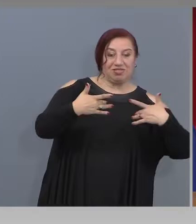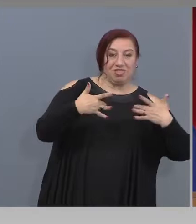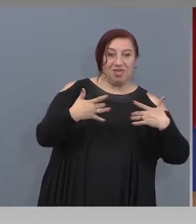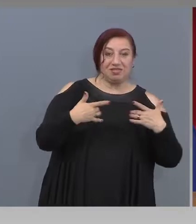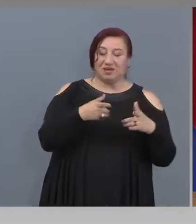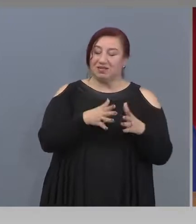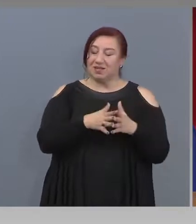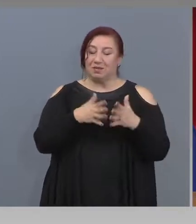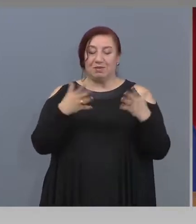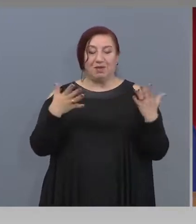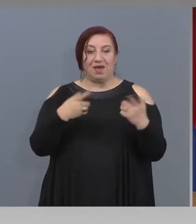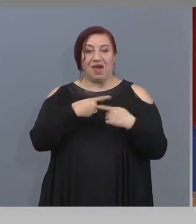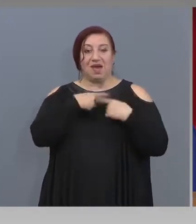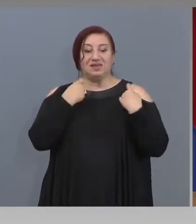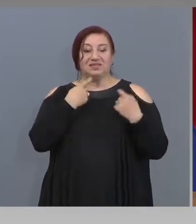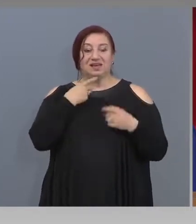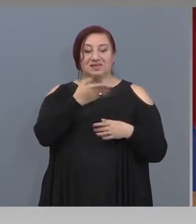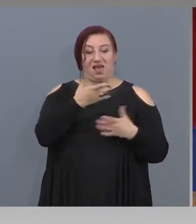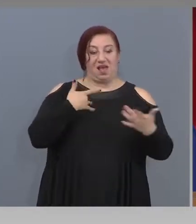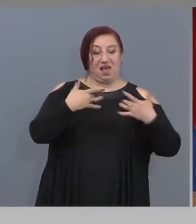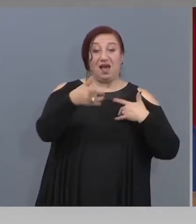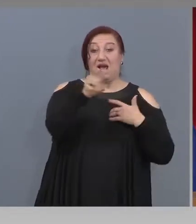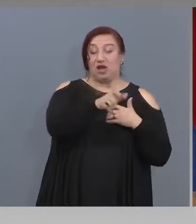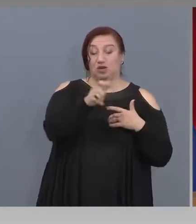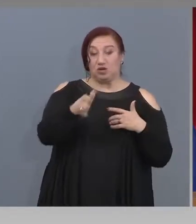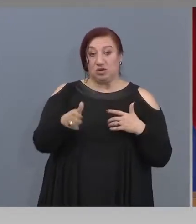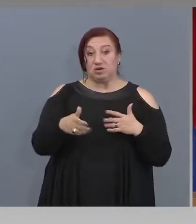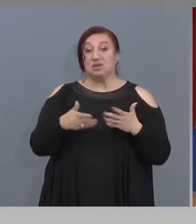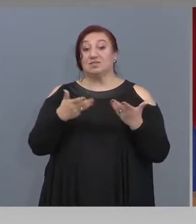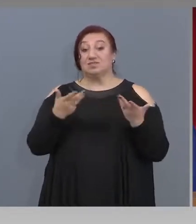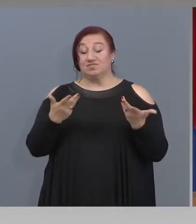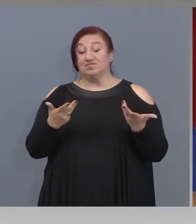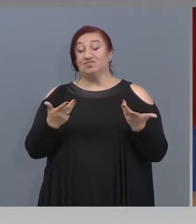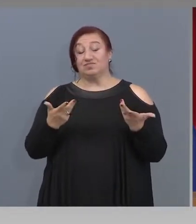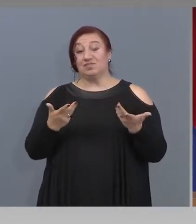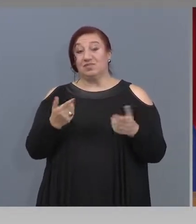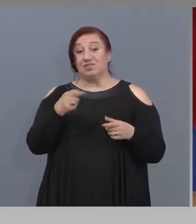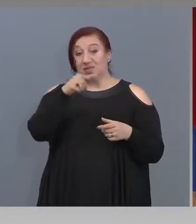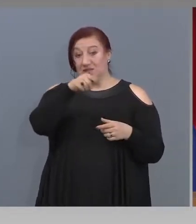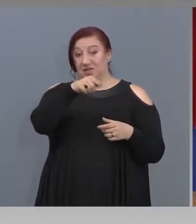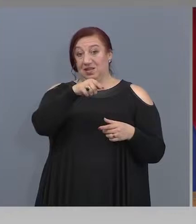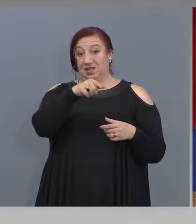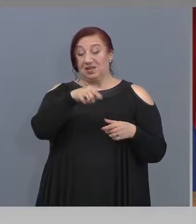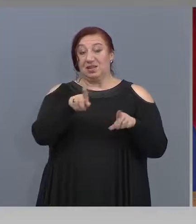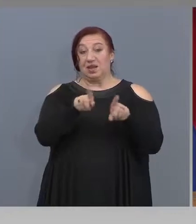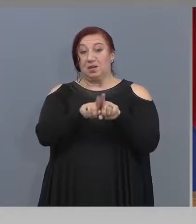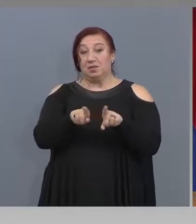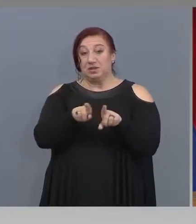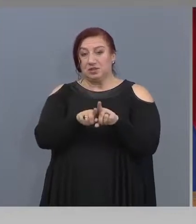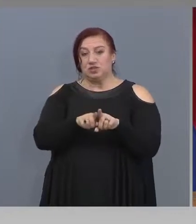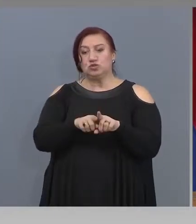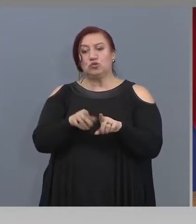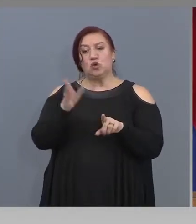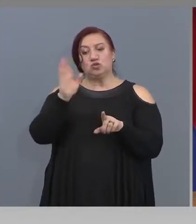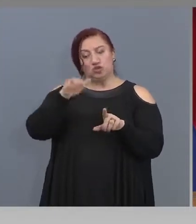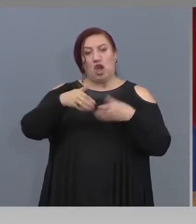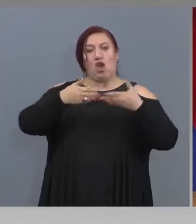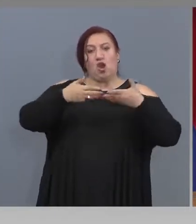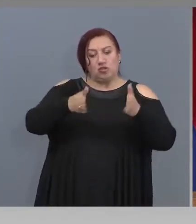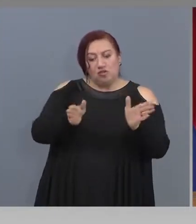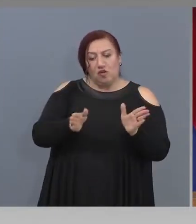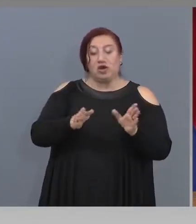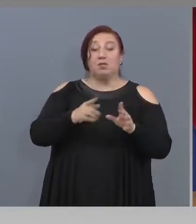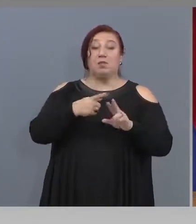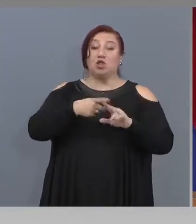за актьорите е сериозен, така че там също ще се отвори, ще се отвори, но сега би